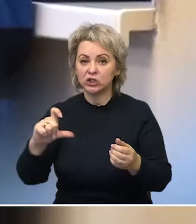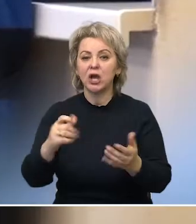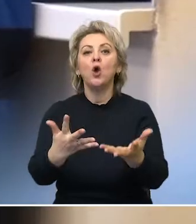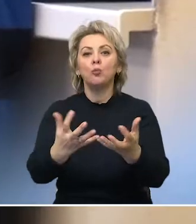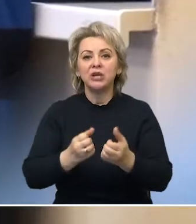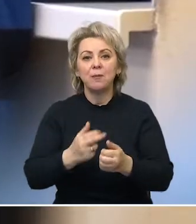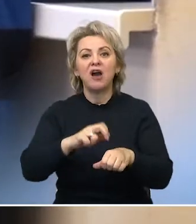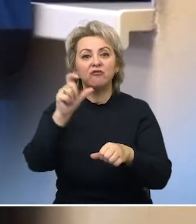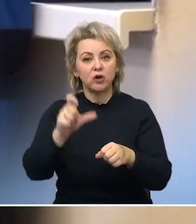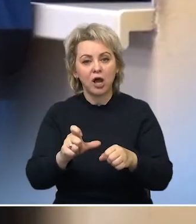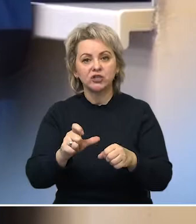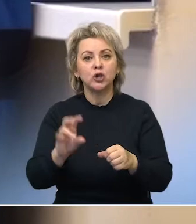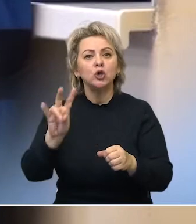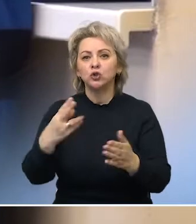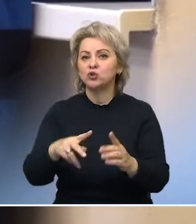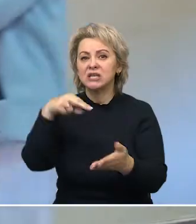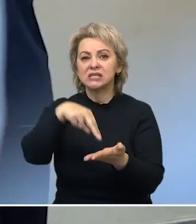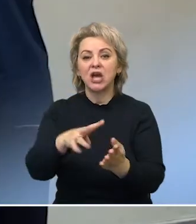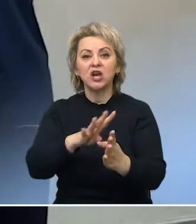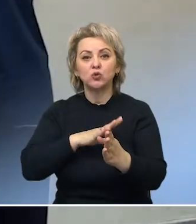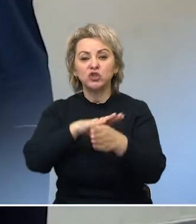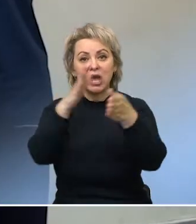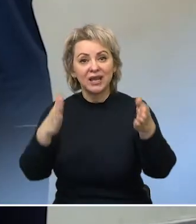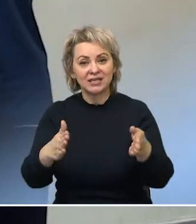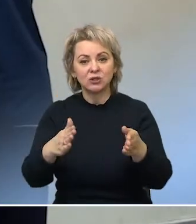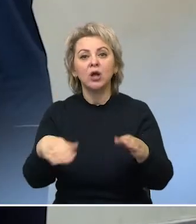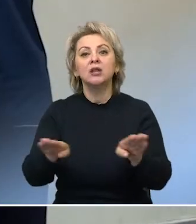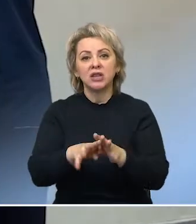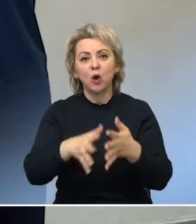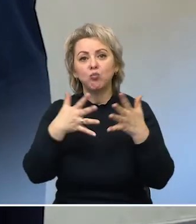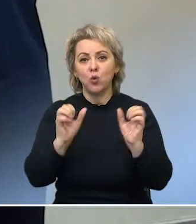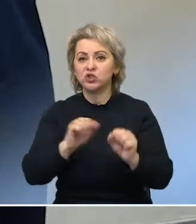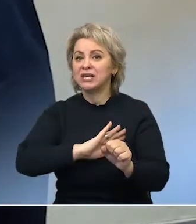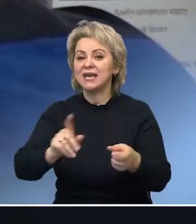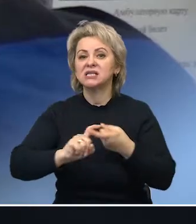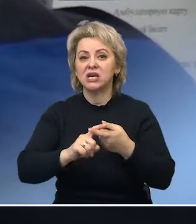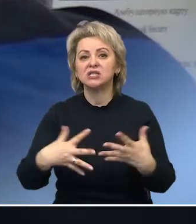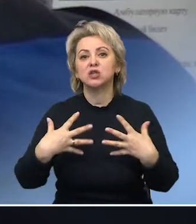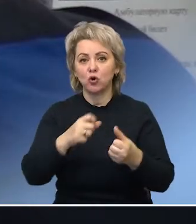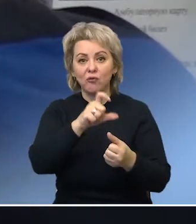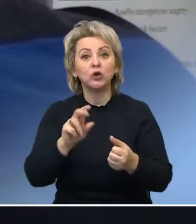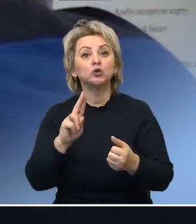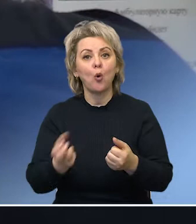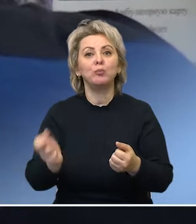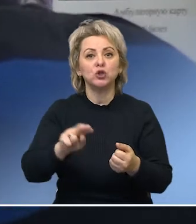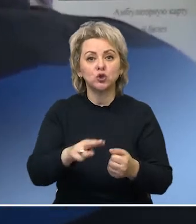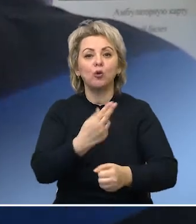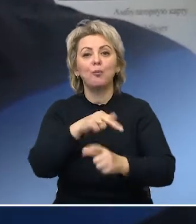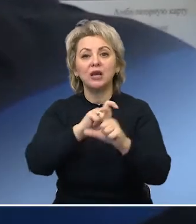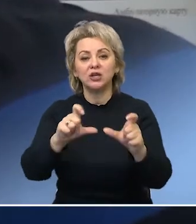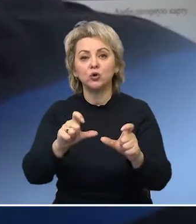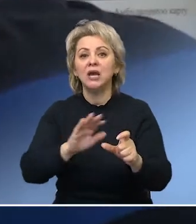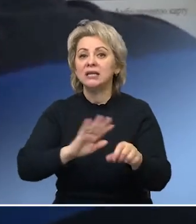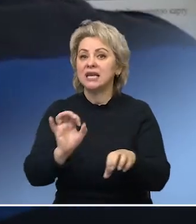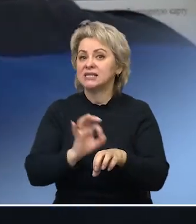Не надо стоять в очереди в регистратуру. И так больше шансов не заразить здоровых людей и тех, кто пришел в поликлинику с неинфекционными